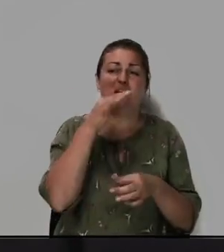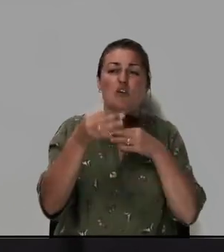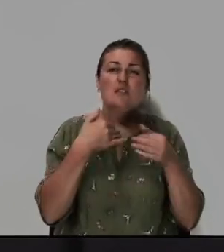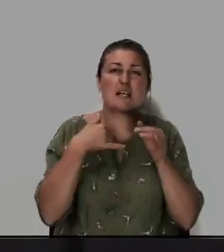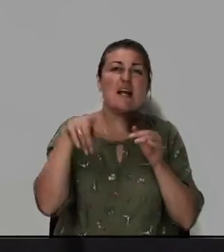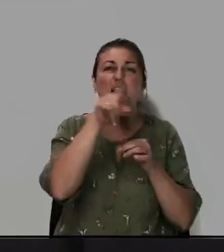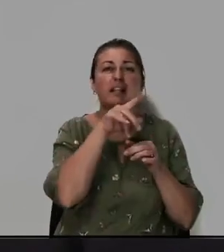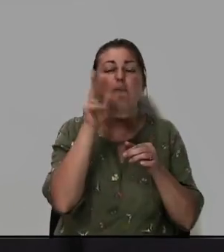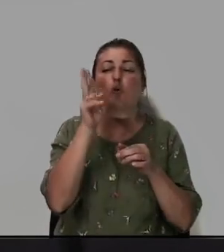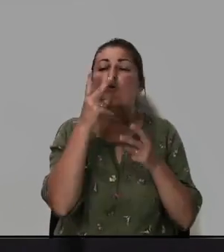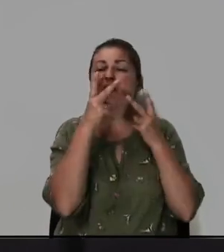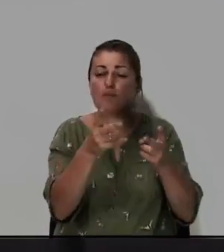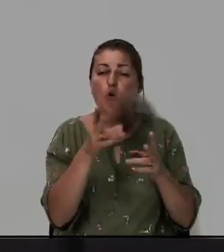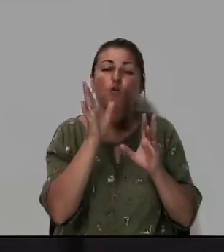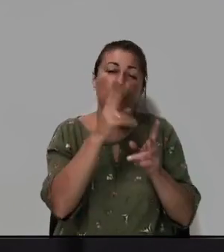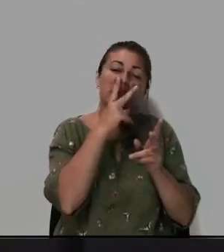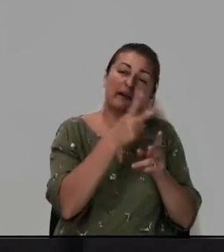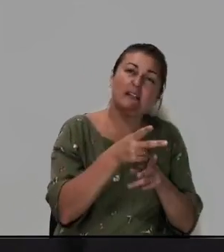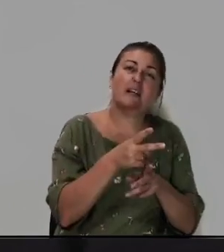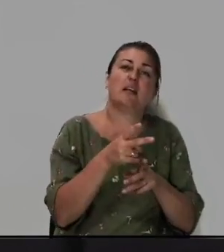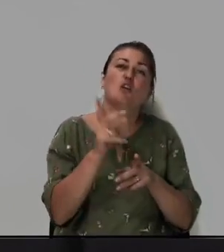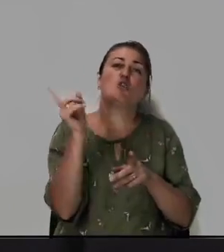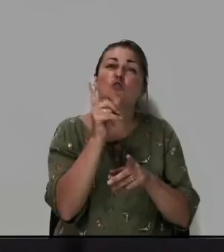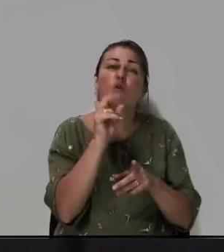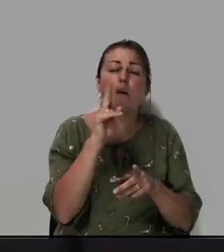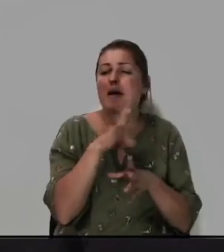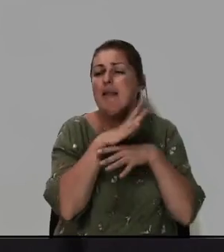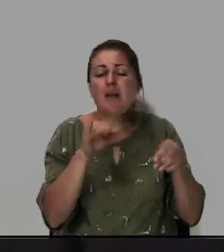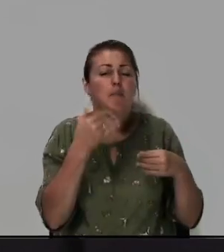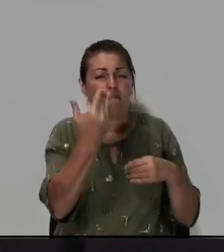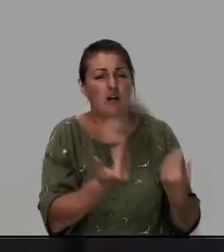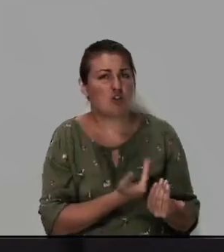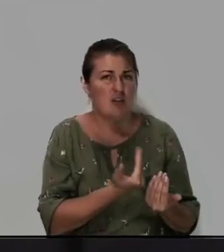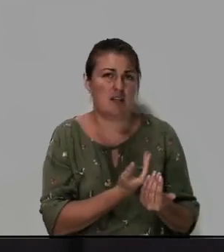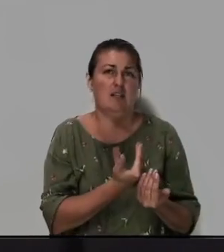тем, кто будет смотреть и будут смотреть, что бы ни было в твоей жизни,